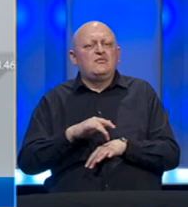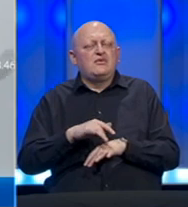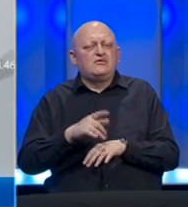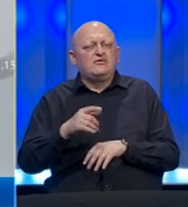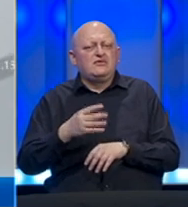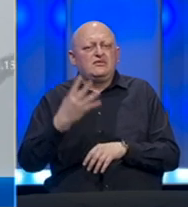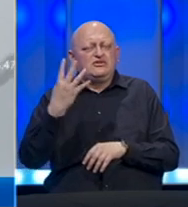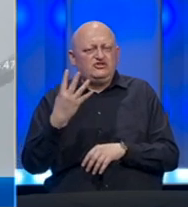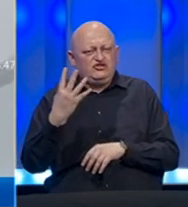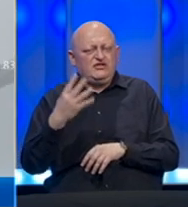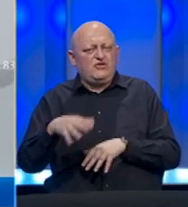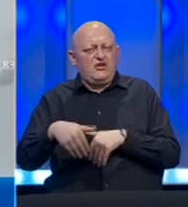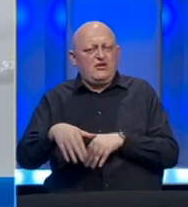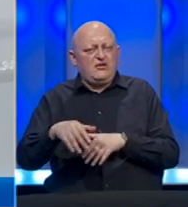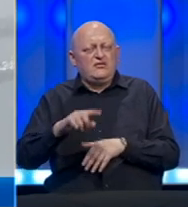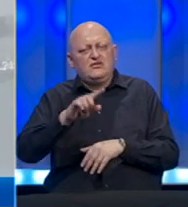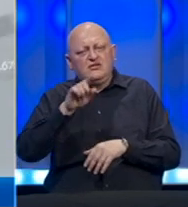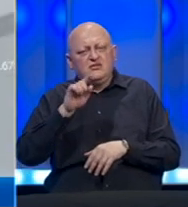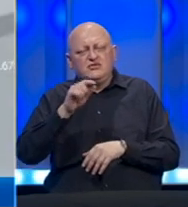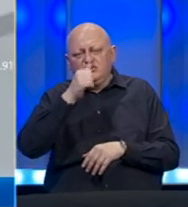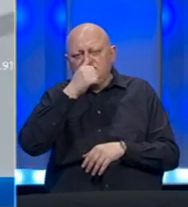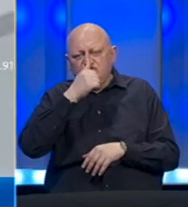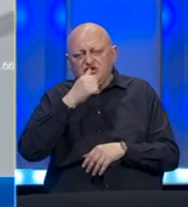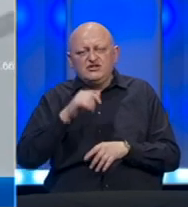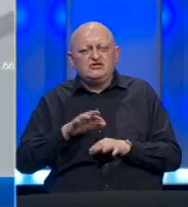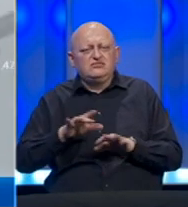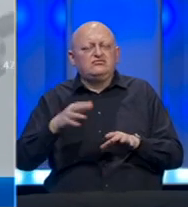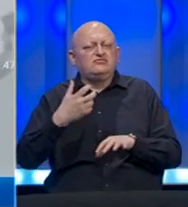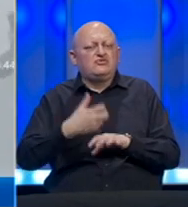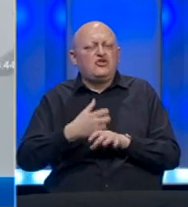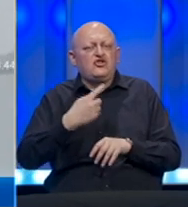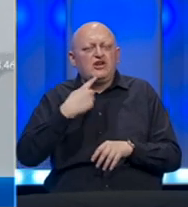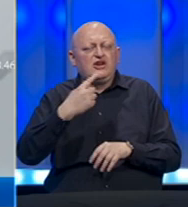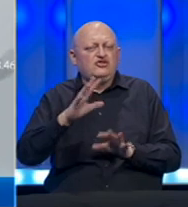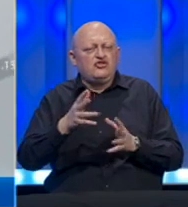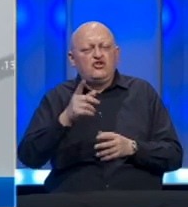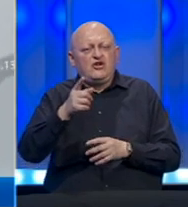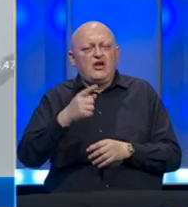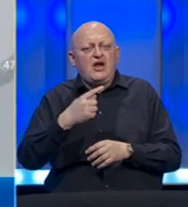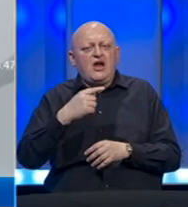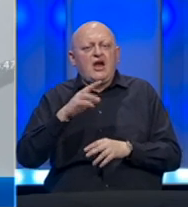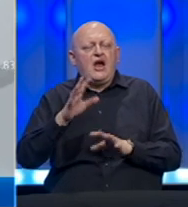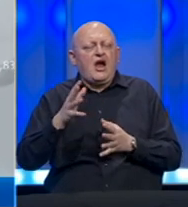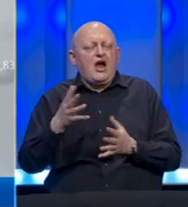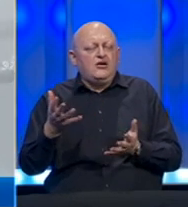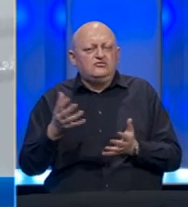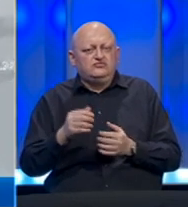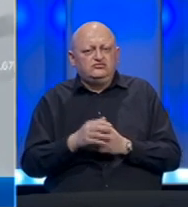to bude 4. maja. Pitanje je, naravno, šta će epidemiolozi reći oko toga. Ako im je možda